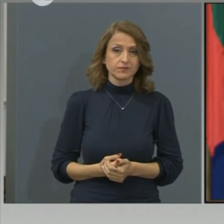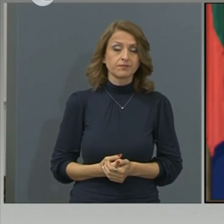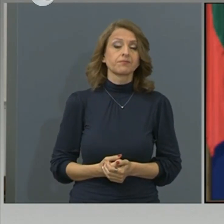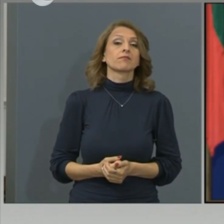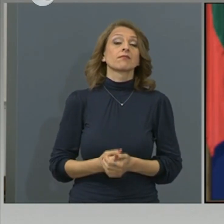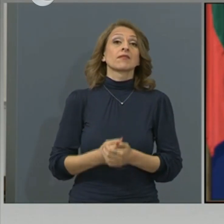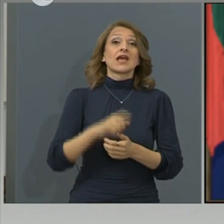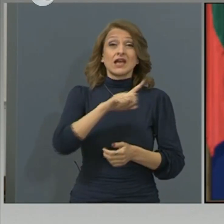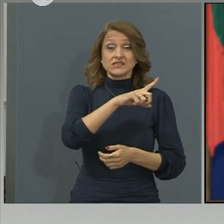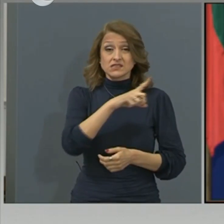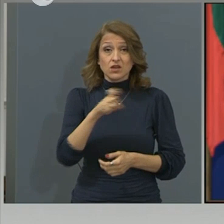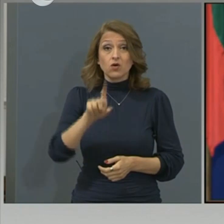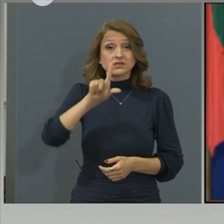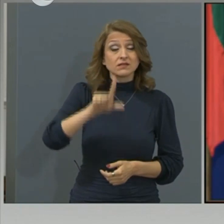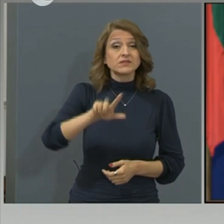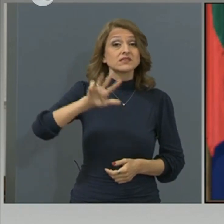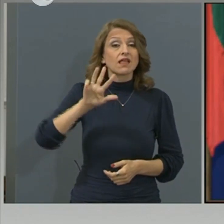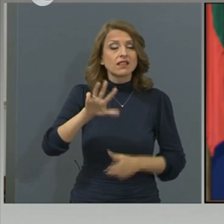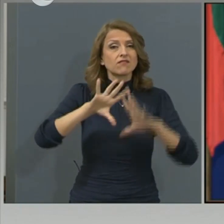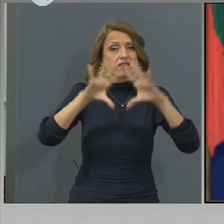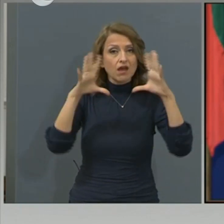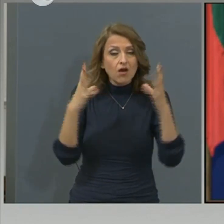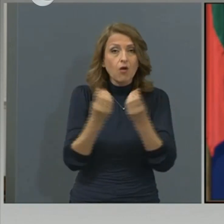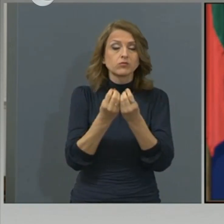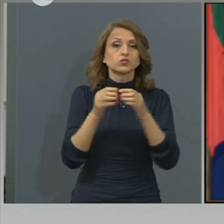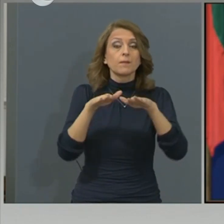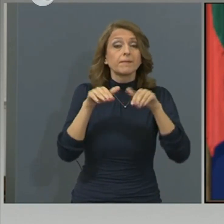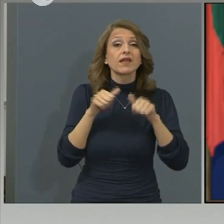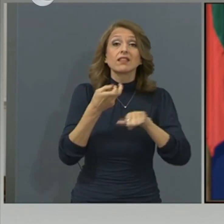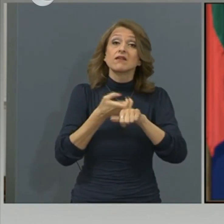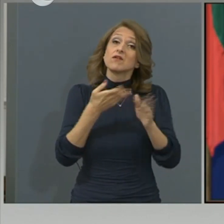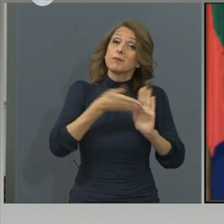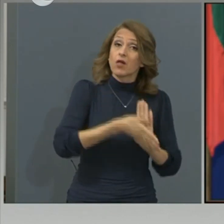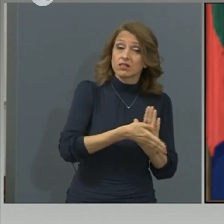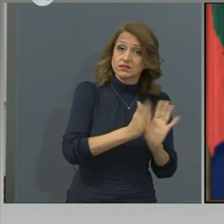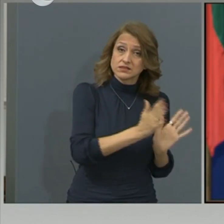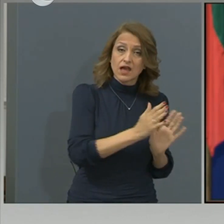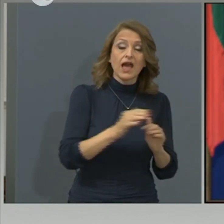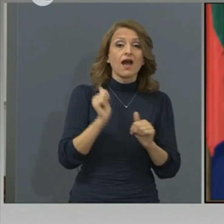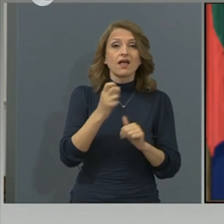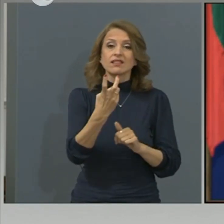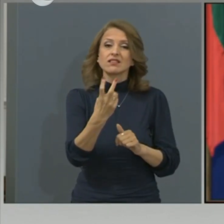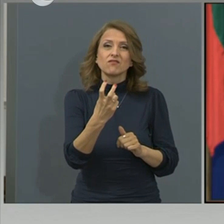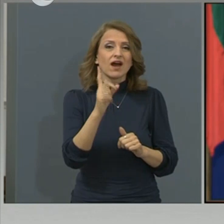189 са общо приятите на болнично лечение, от които 20 са в